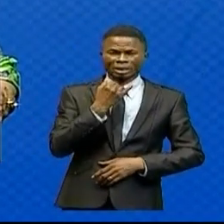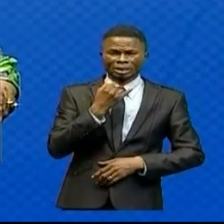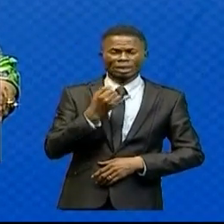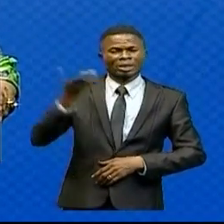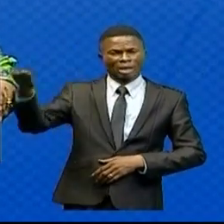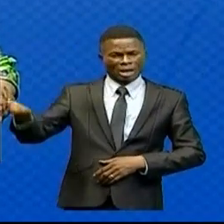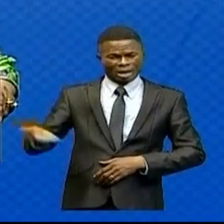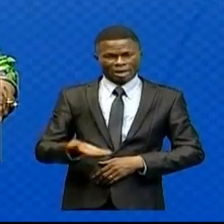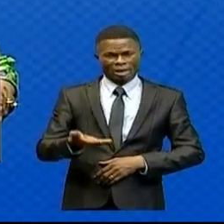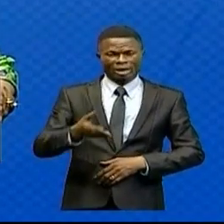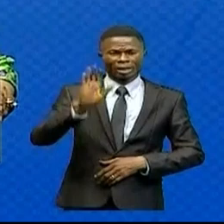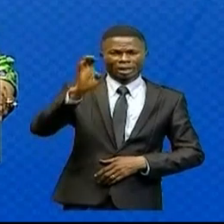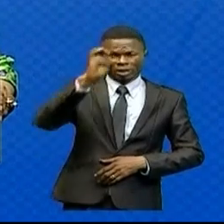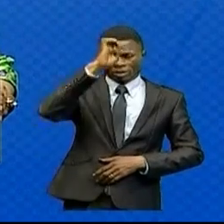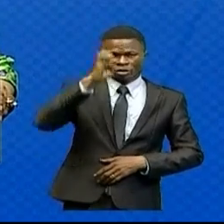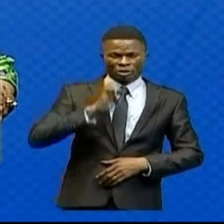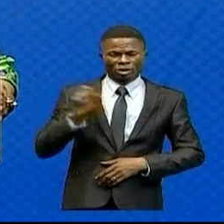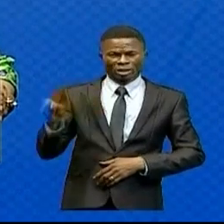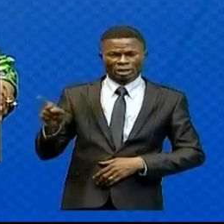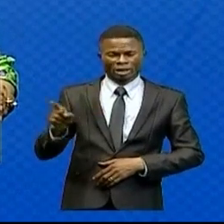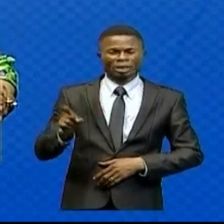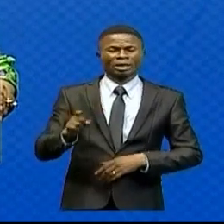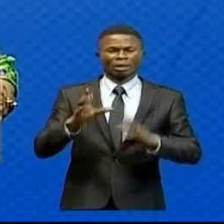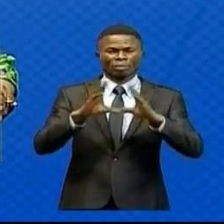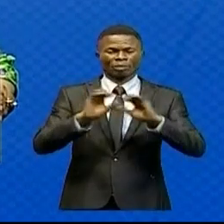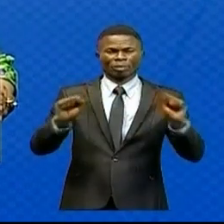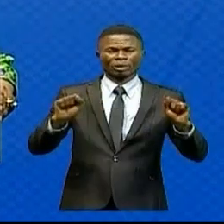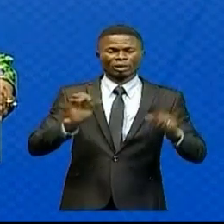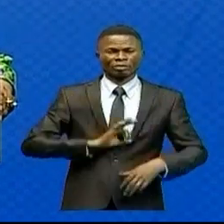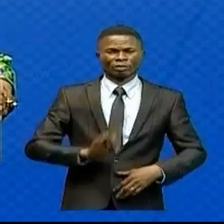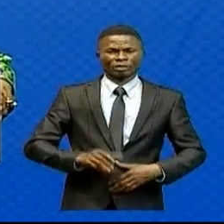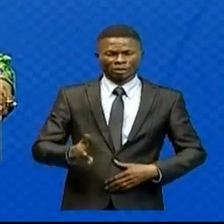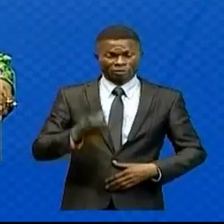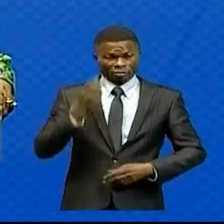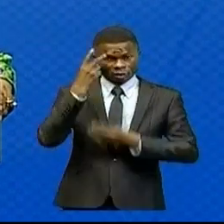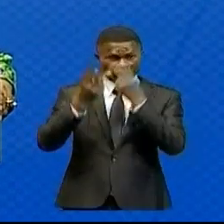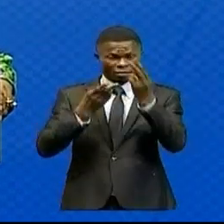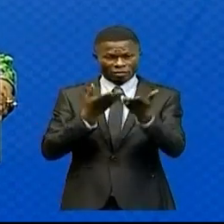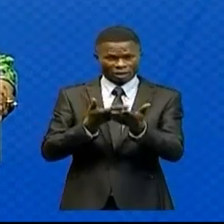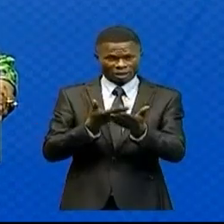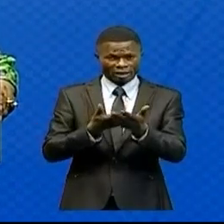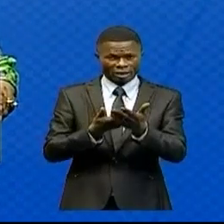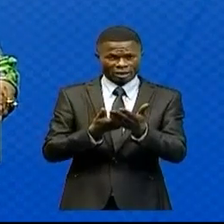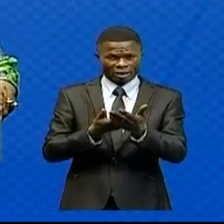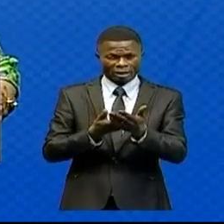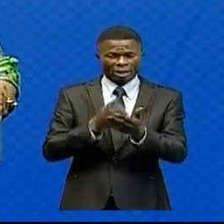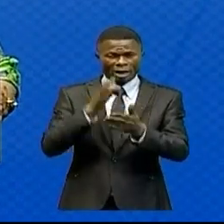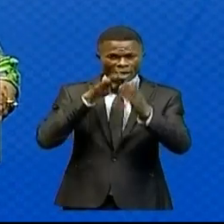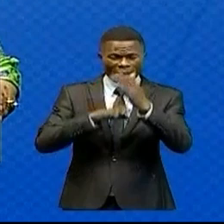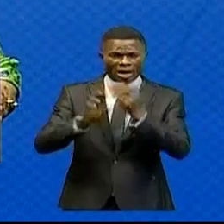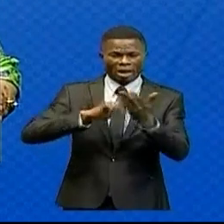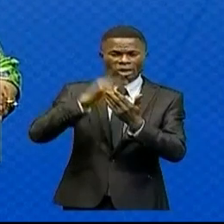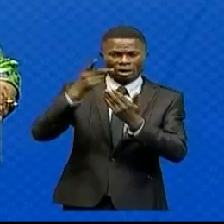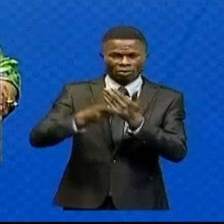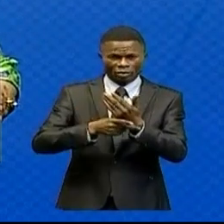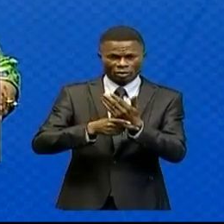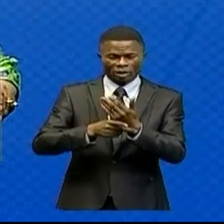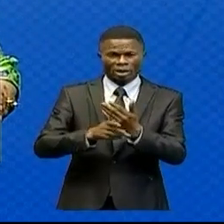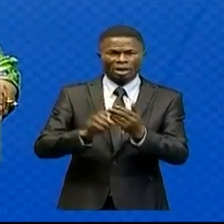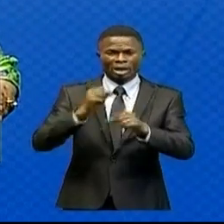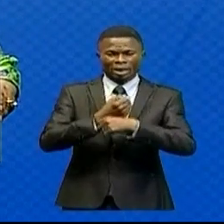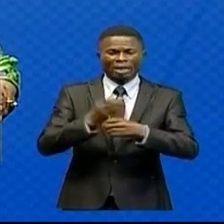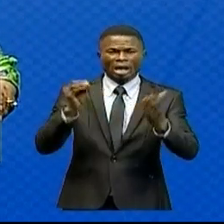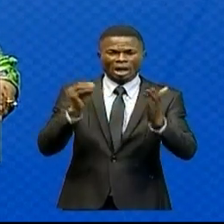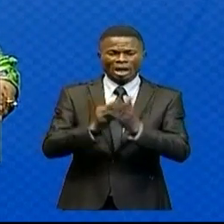excellence, M. Naftali Bennett. Cette visite s'est inscrite dans la lancée du rétablissement des